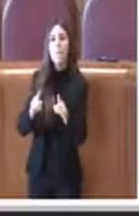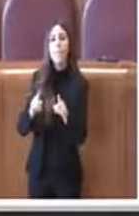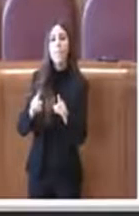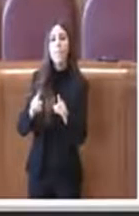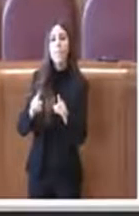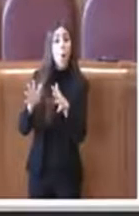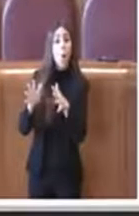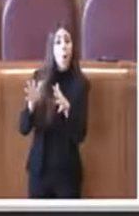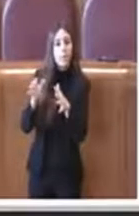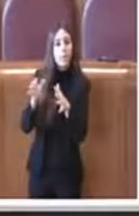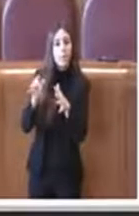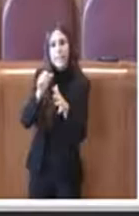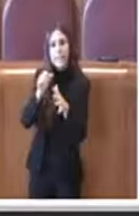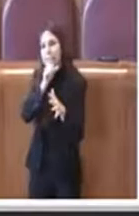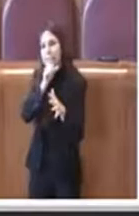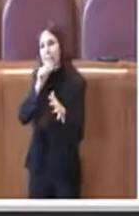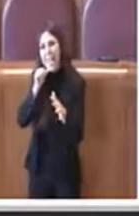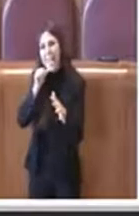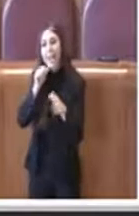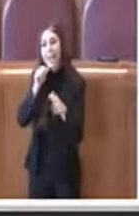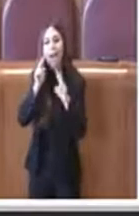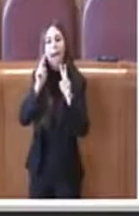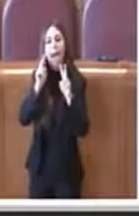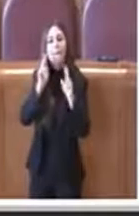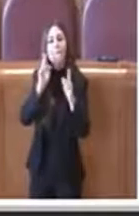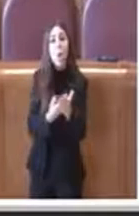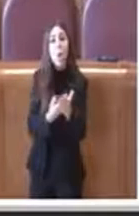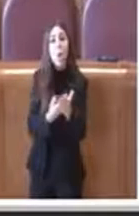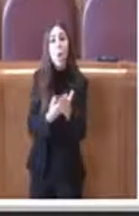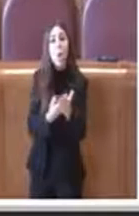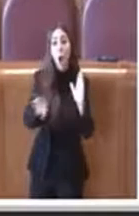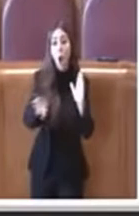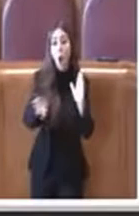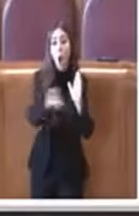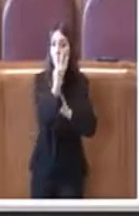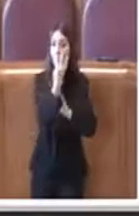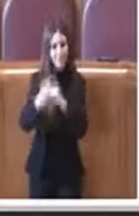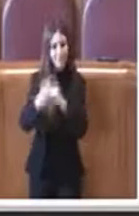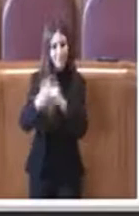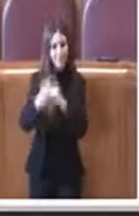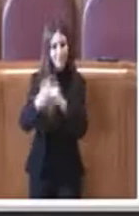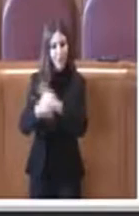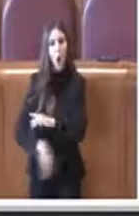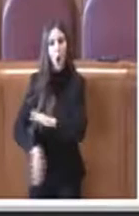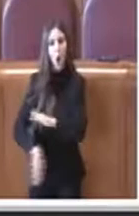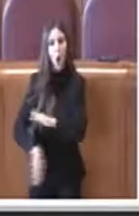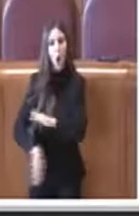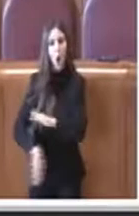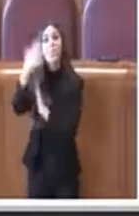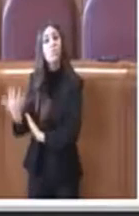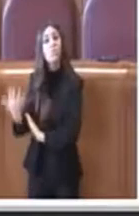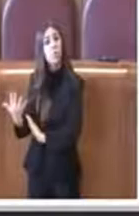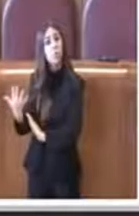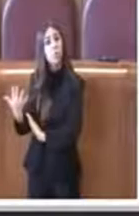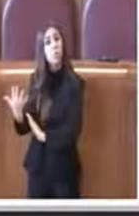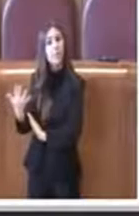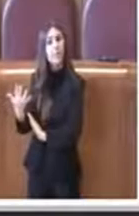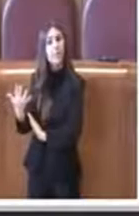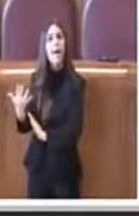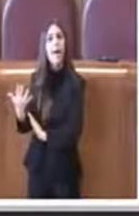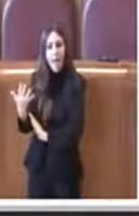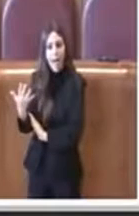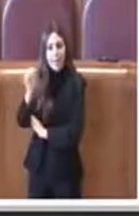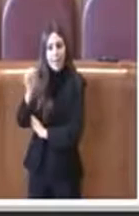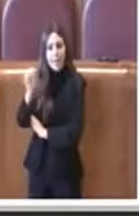a valutare non il comma 4 ma il comma 5 ebbene il comma